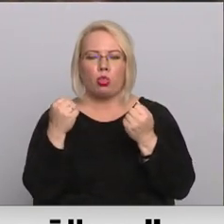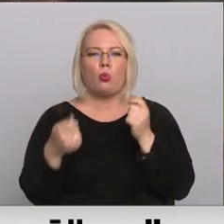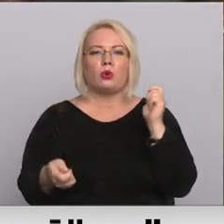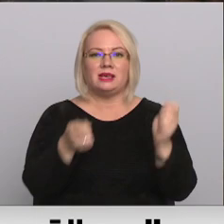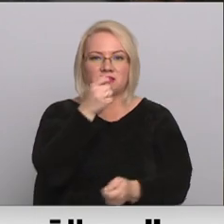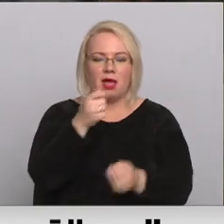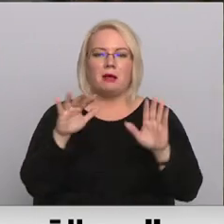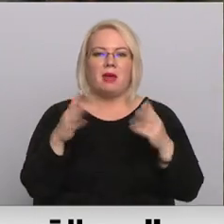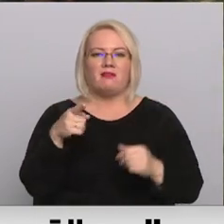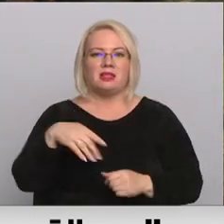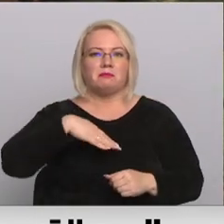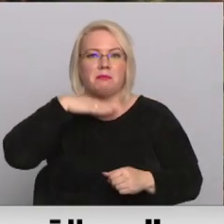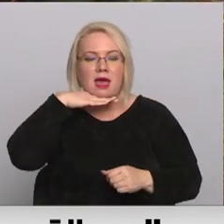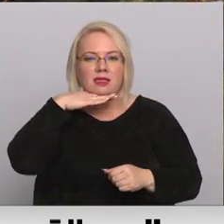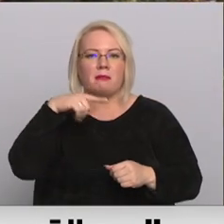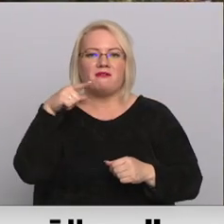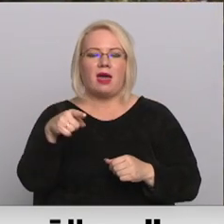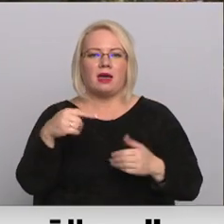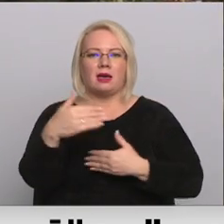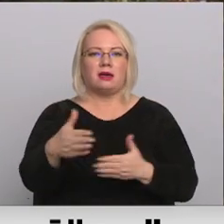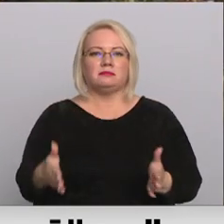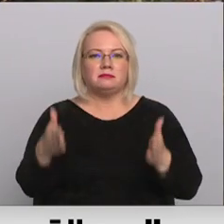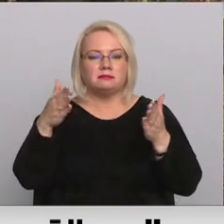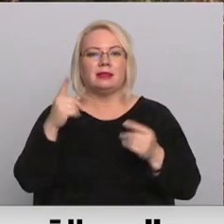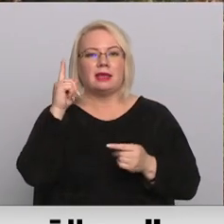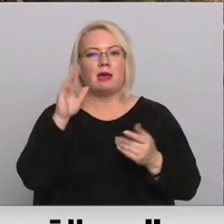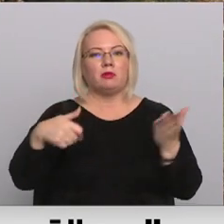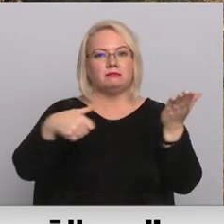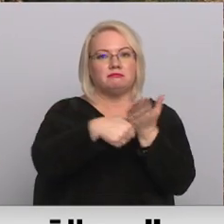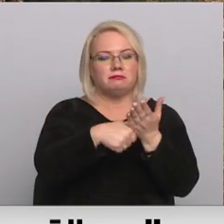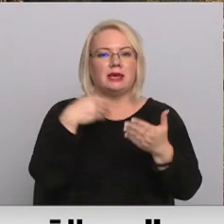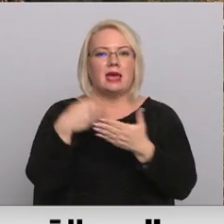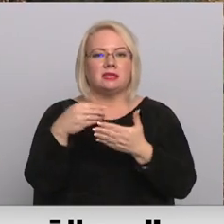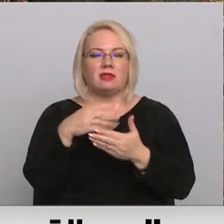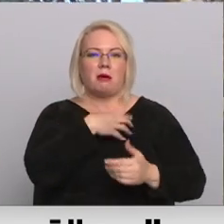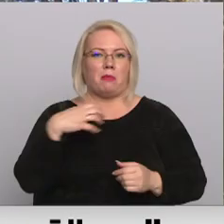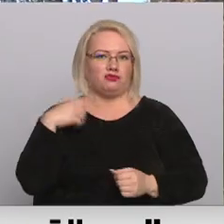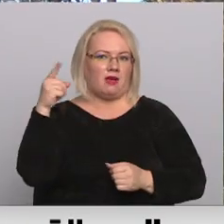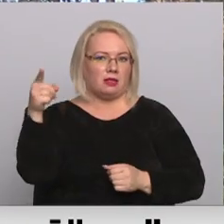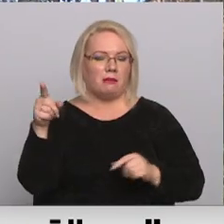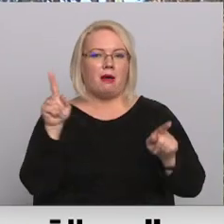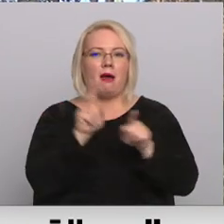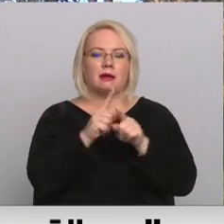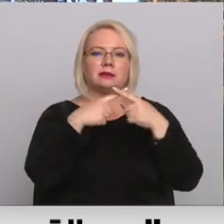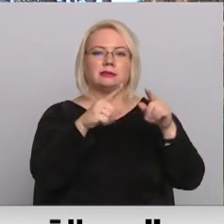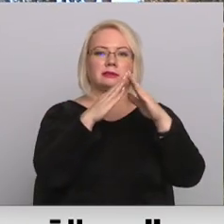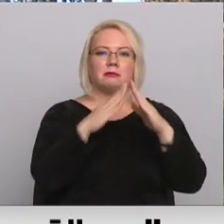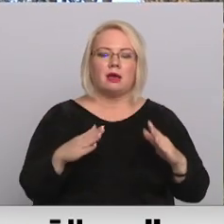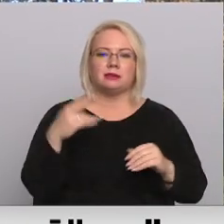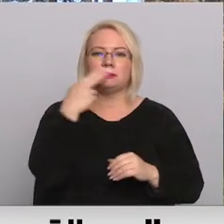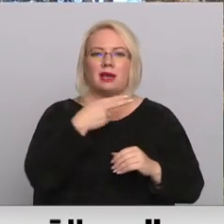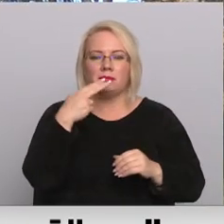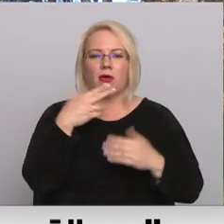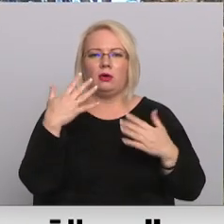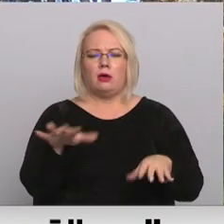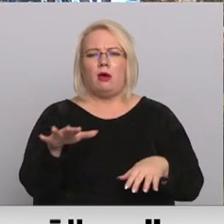pietiekami, kā arī vai tvert ne ir hermētiski, pēc piereģistrēšanas jāizvērtē pašvaldībai. Arī kādas citas mājas saimniecē, kuri